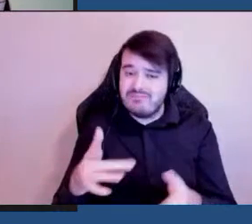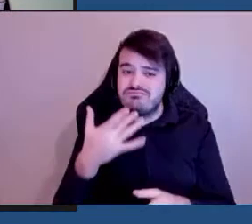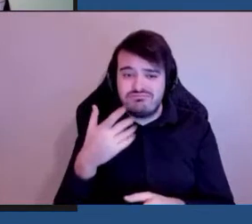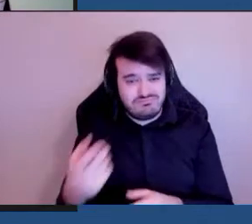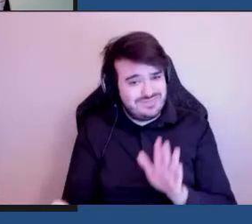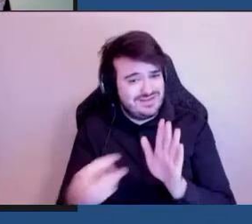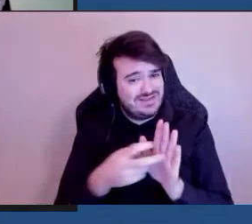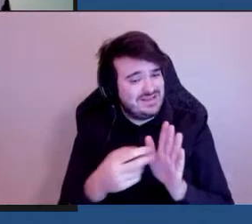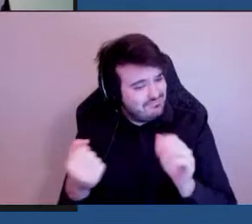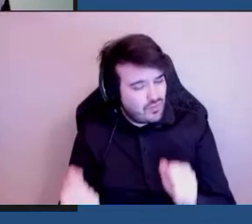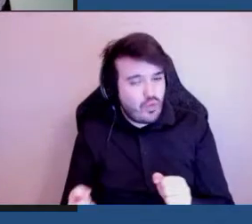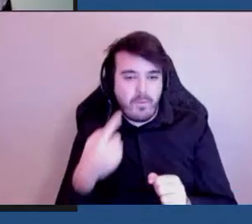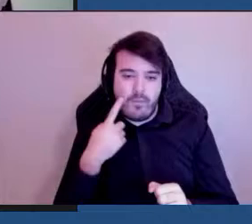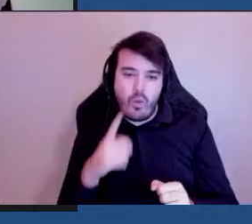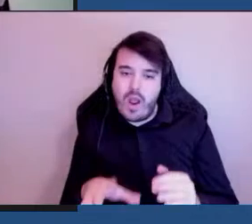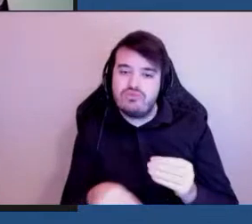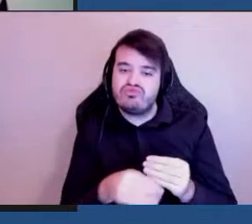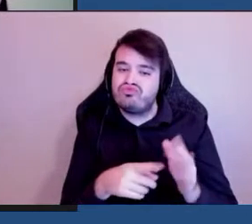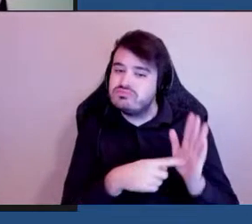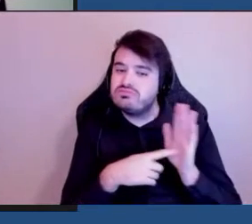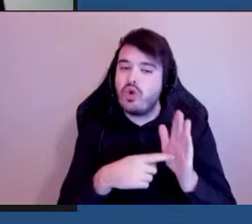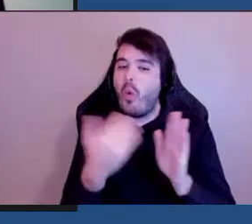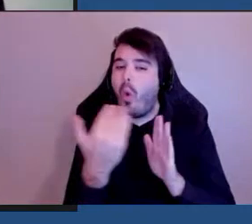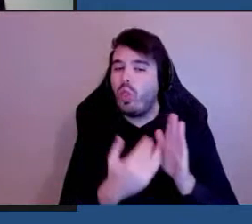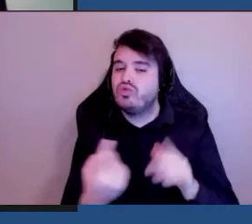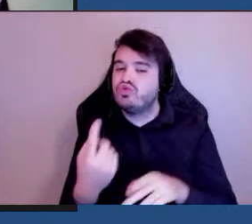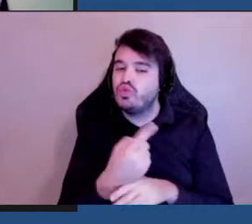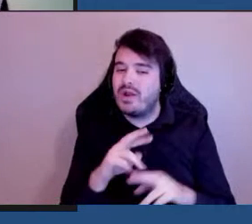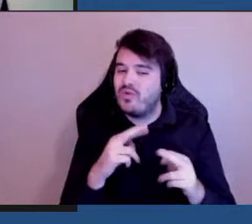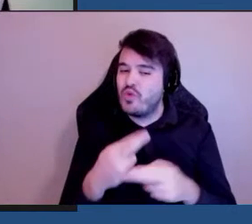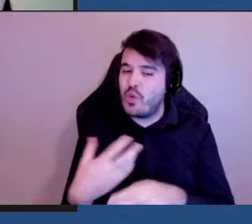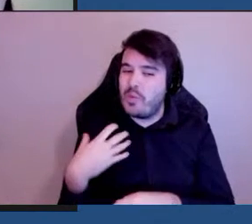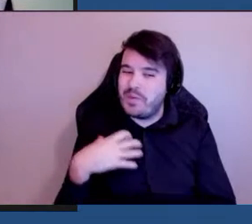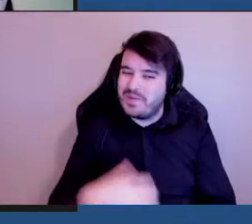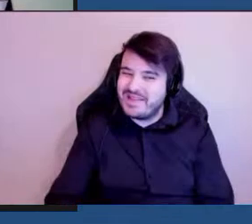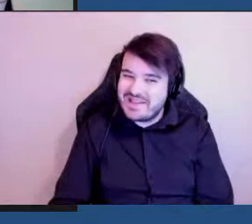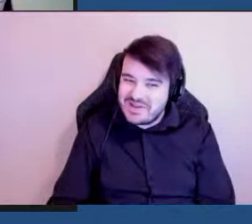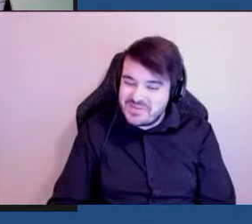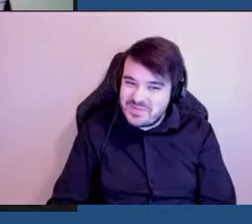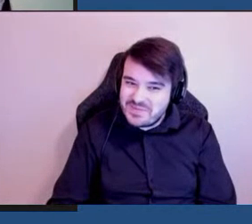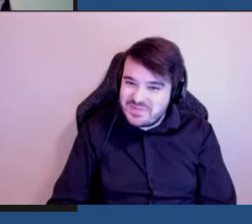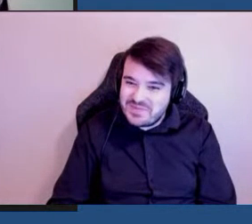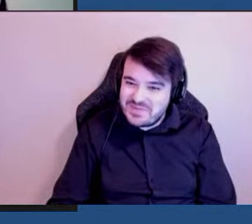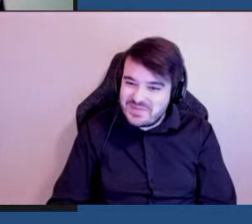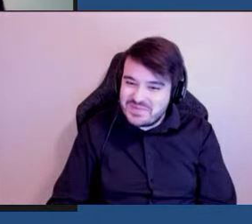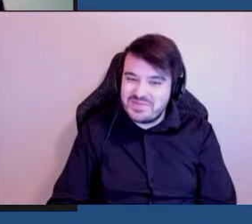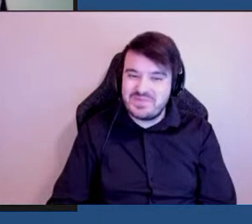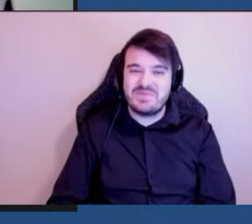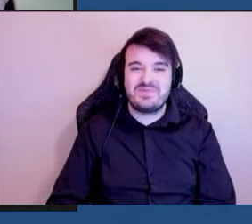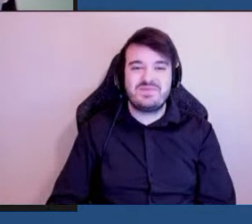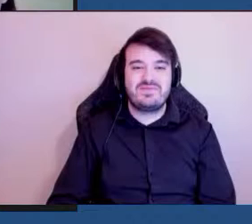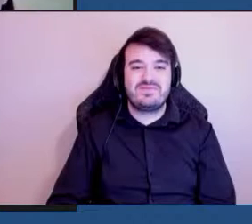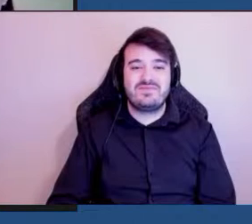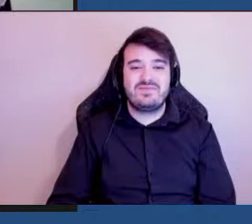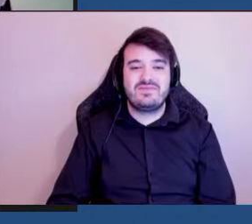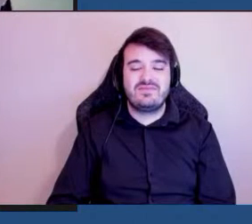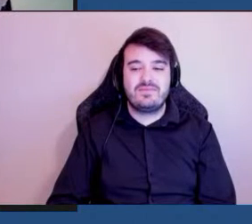'inscrire pour ajouter une présentation à l'ordre du jour de la réunion du comité voilà